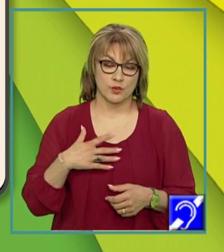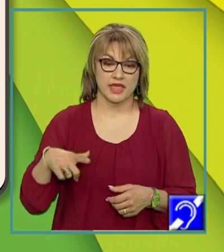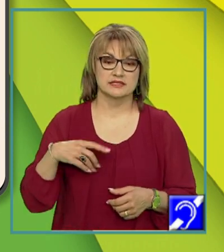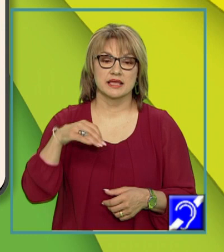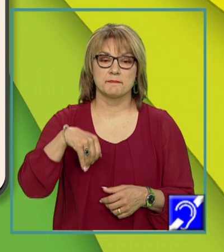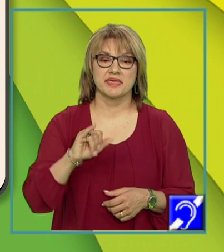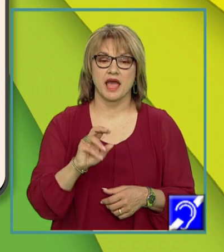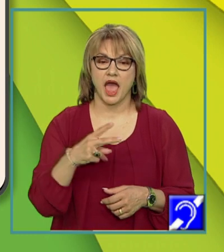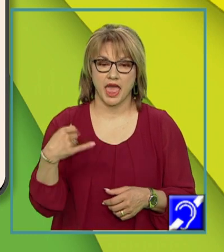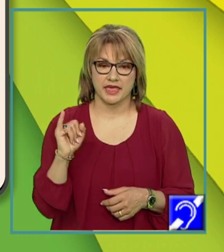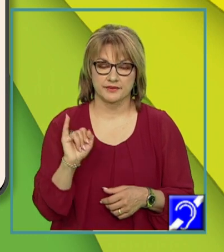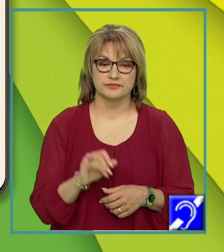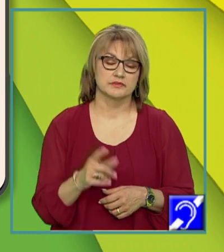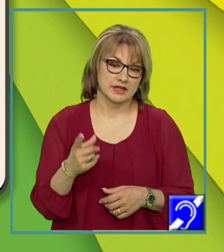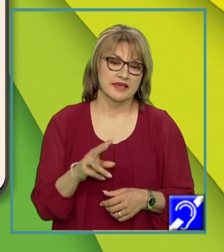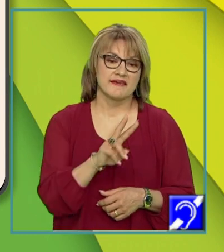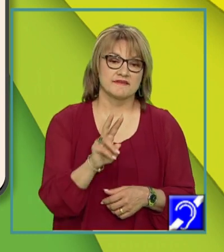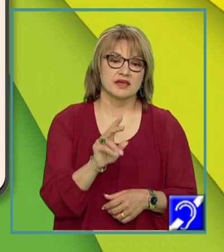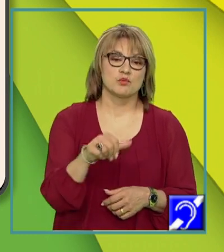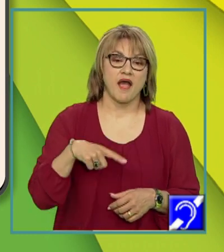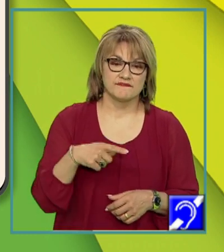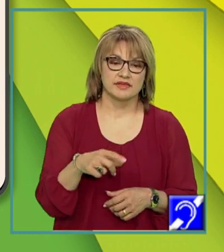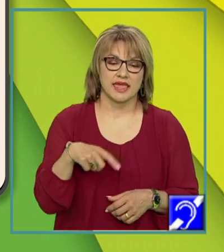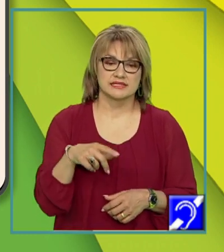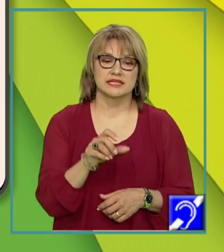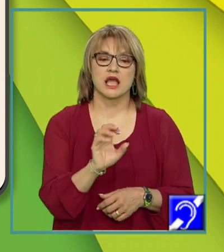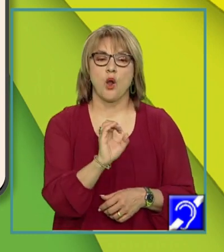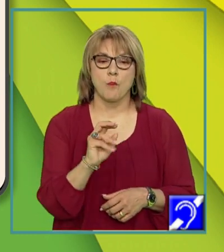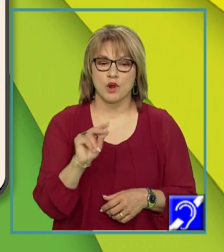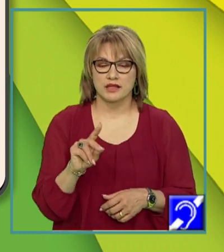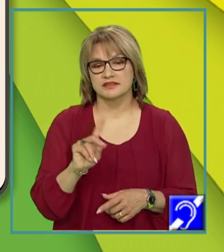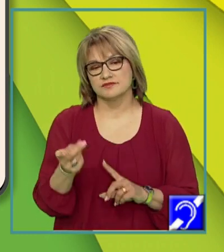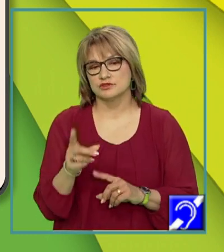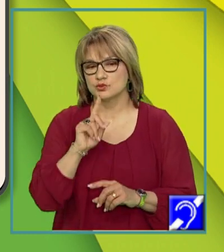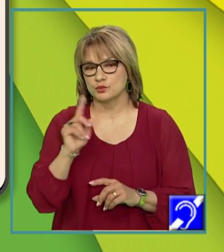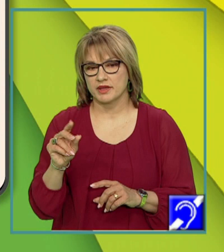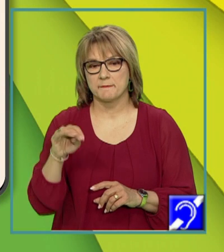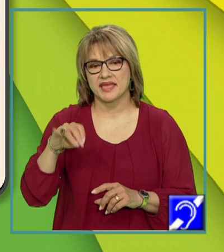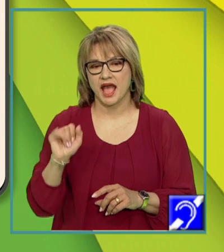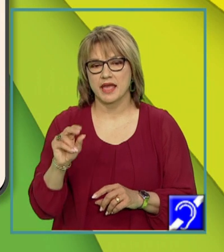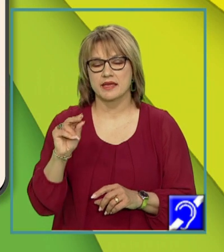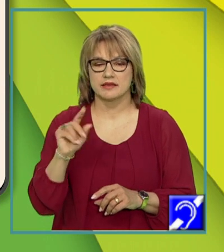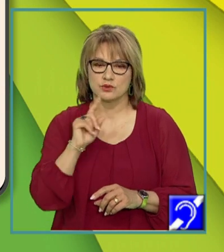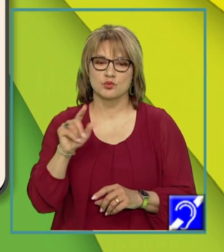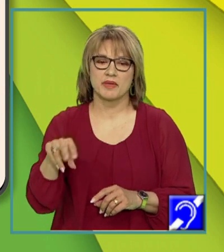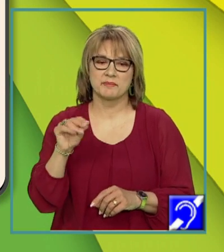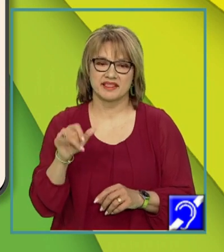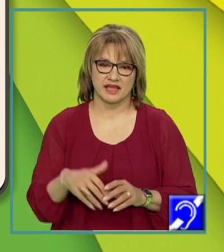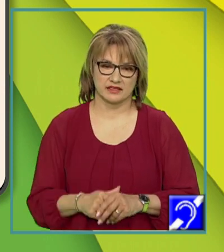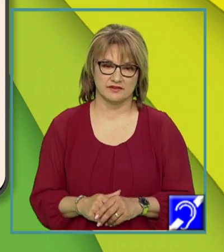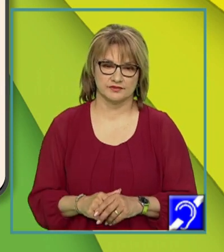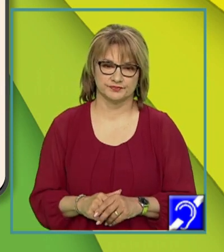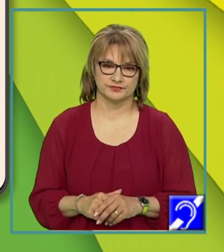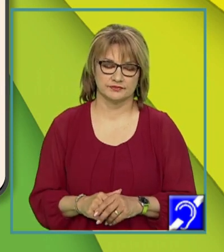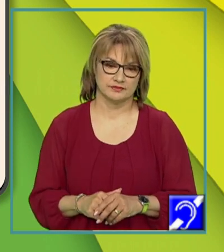De asemenea, verbul a fi este copulativ, iar Mihai este un nume predicativ. Avem un exemplu,